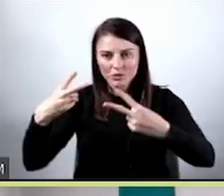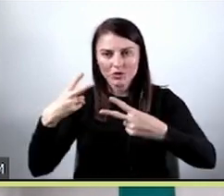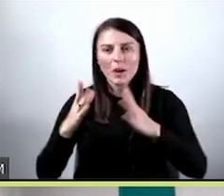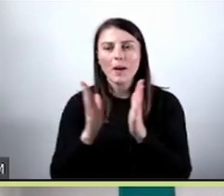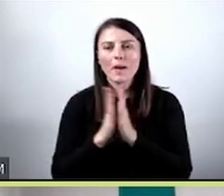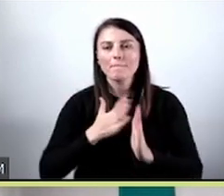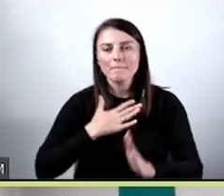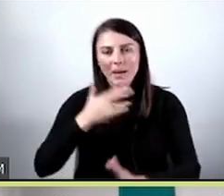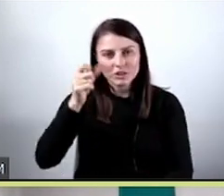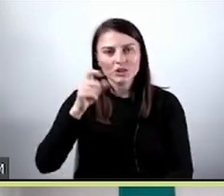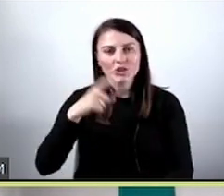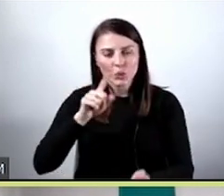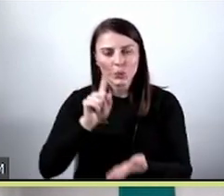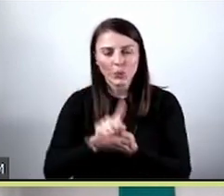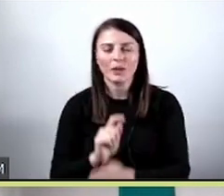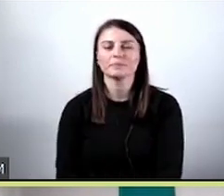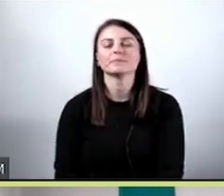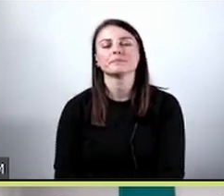że mi się uda.